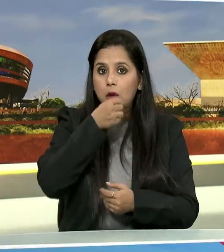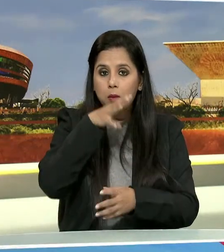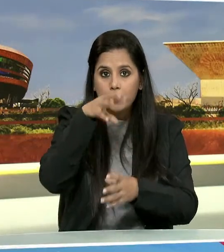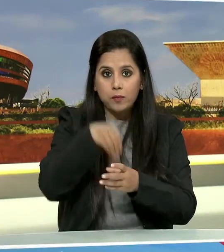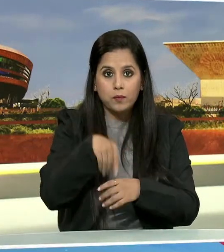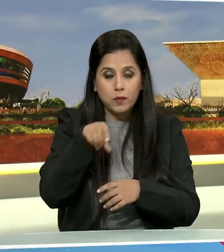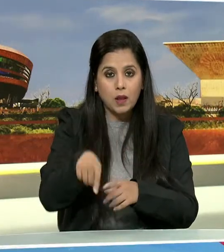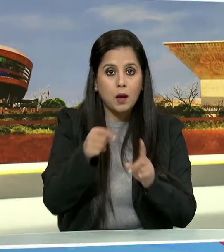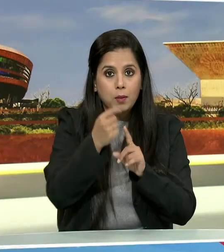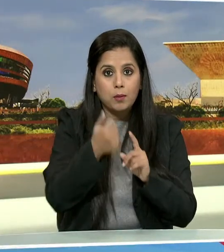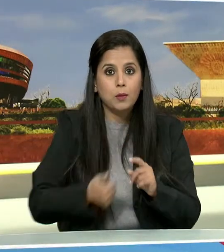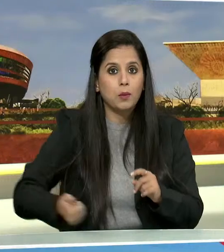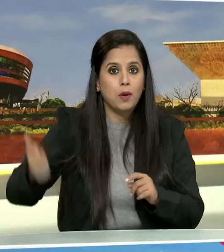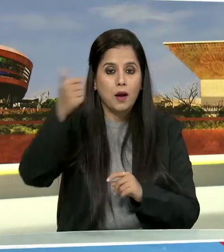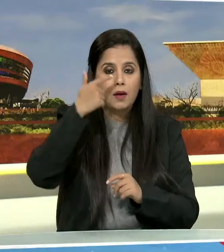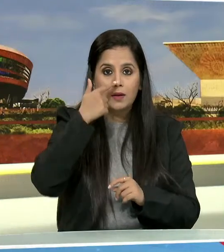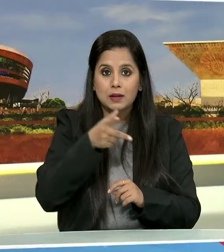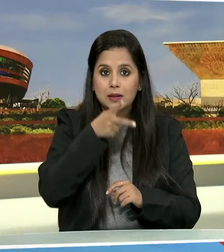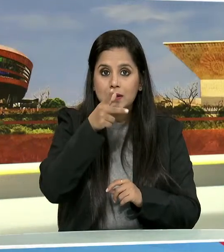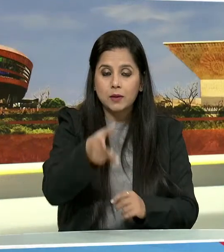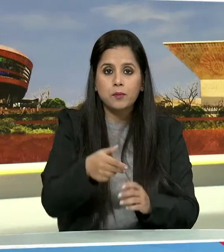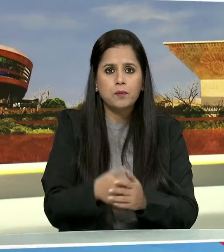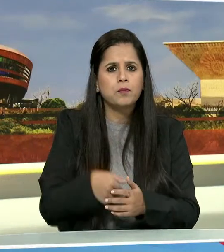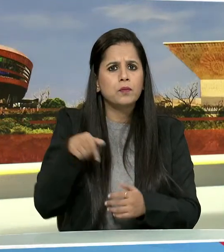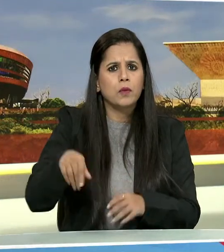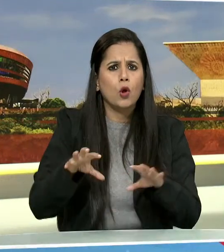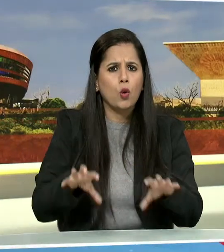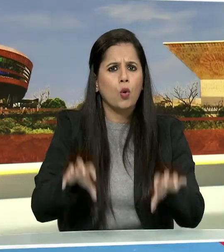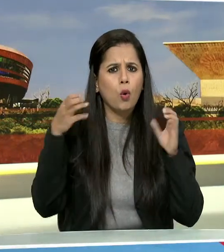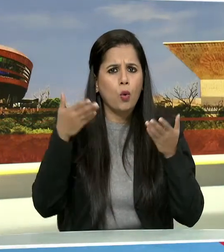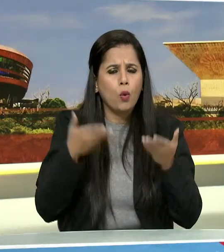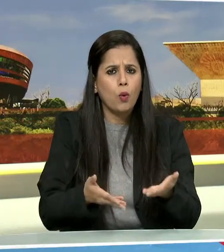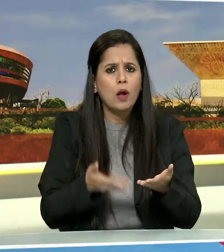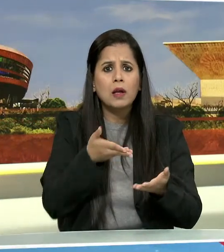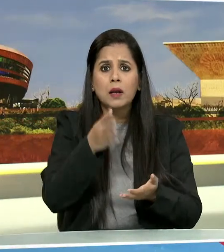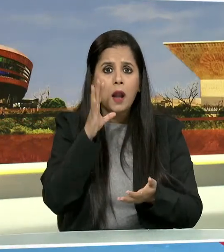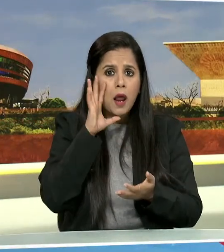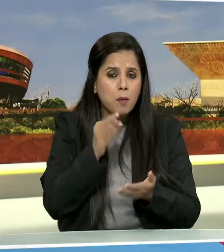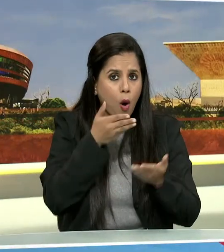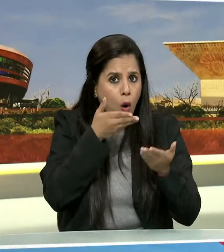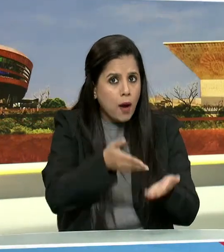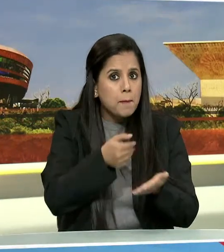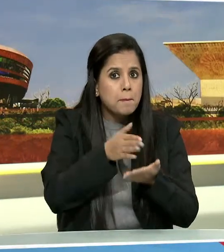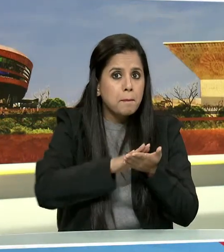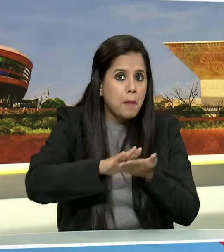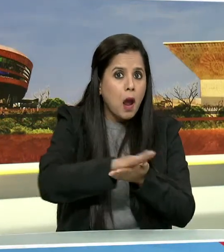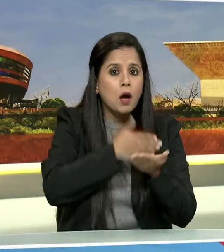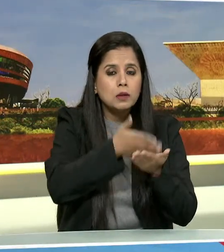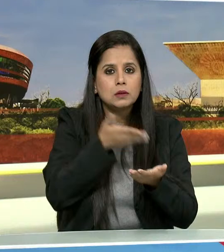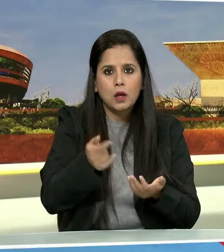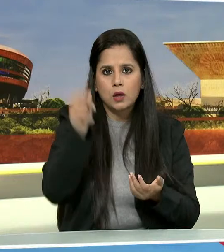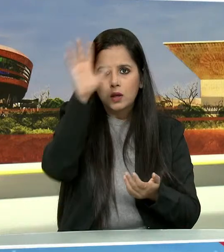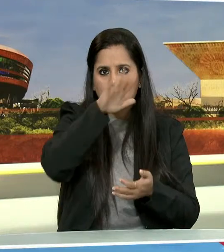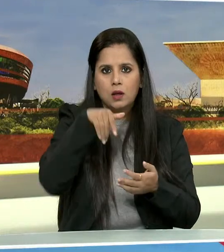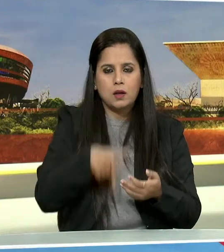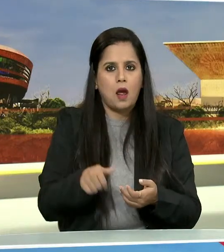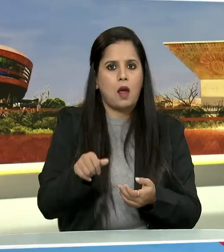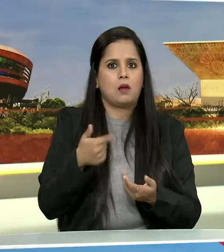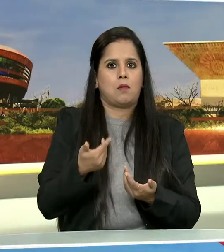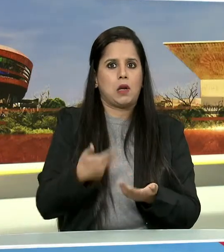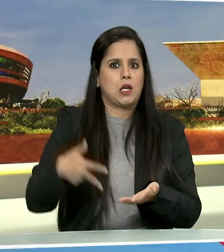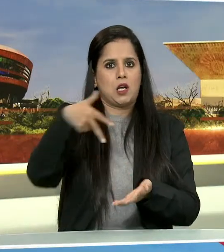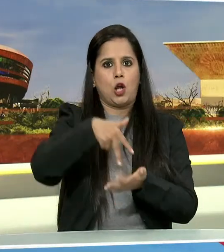करते हुए राश्टरपती ने कहा संविधान वो आधार शिला है जिस पर भारतिय राश्टर